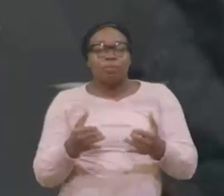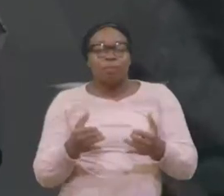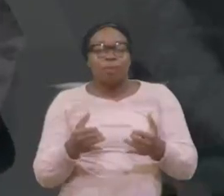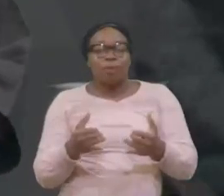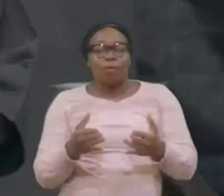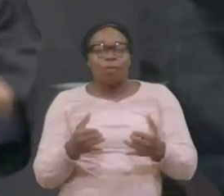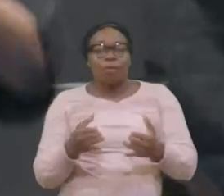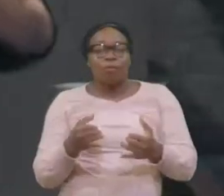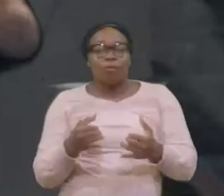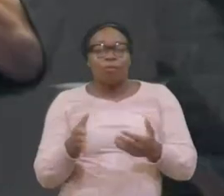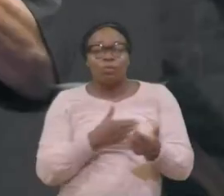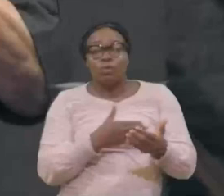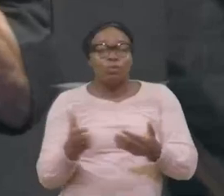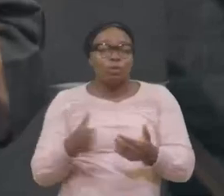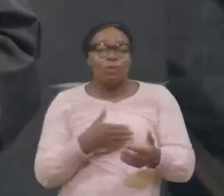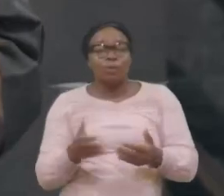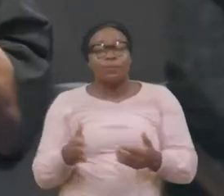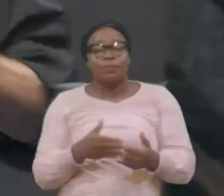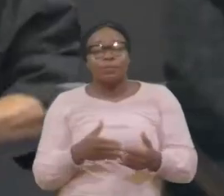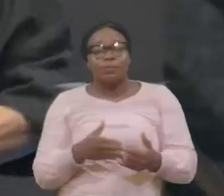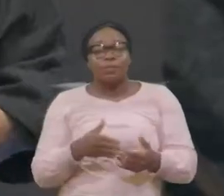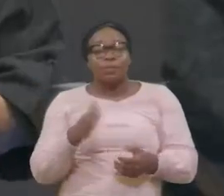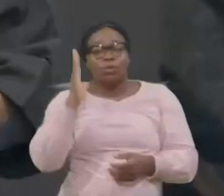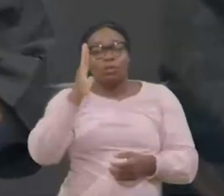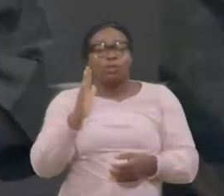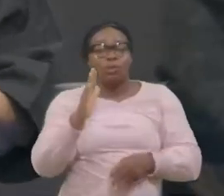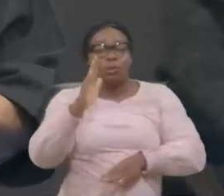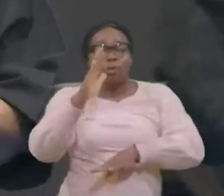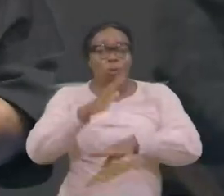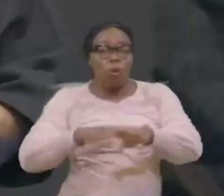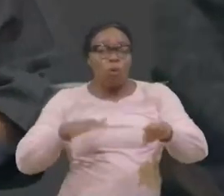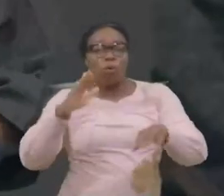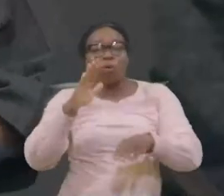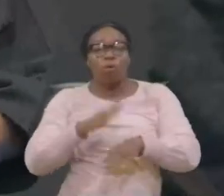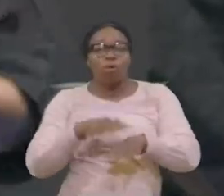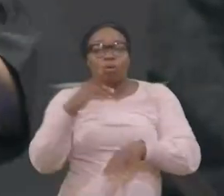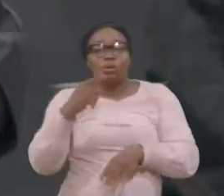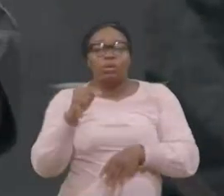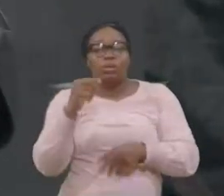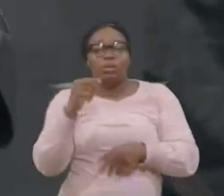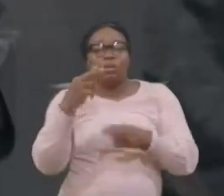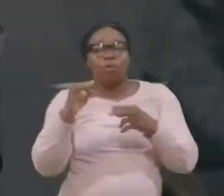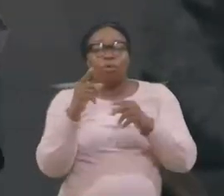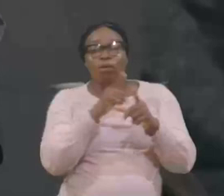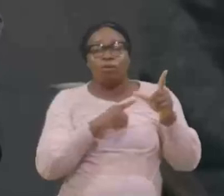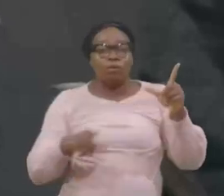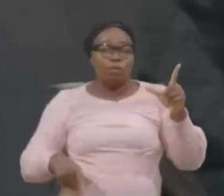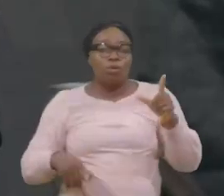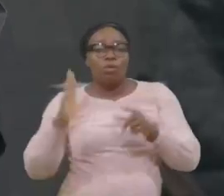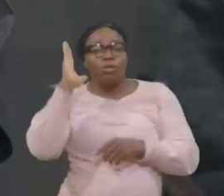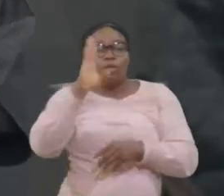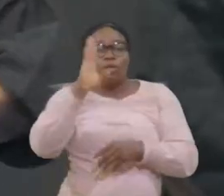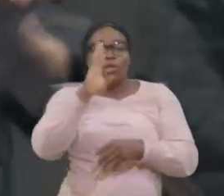fermés, Quiconque, Invoquera, Le nom, Du Seigneur, Sera,